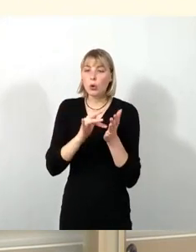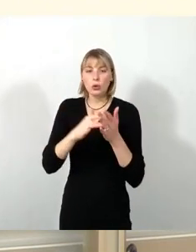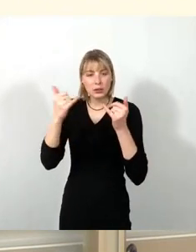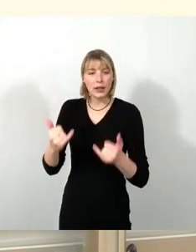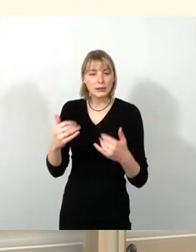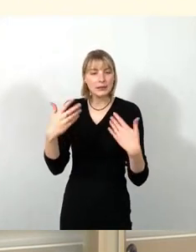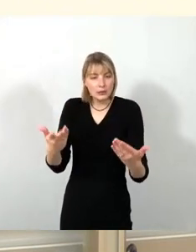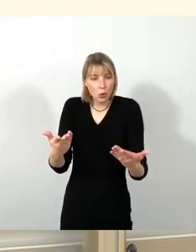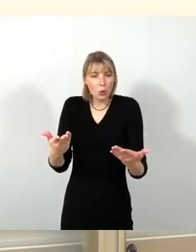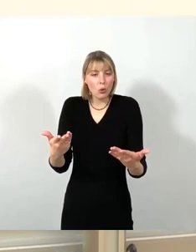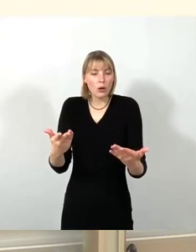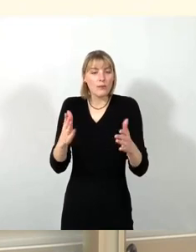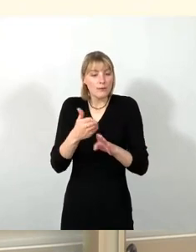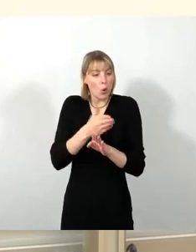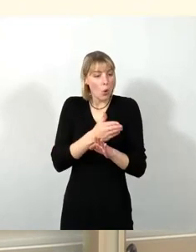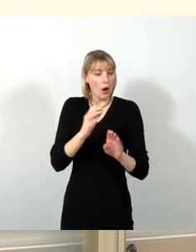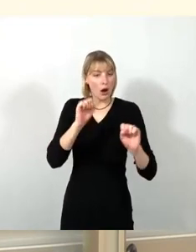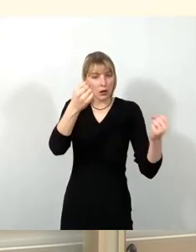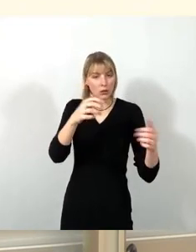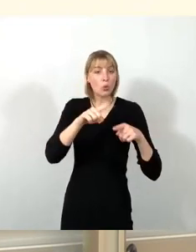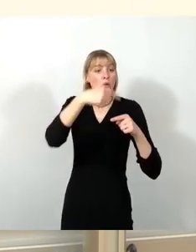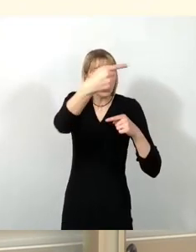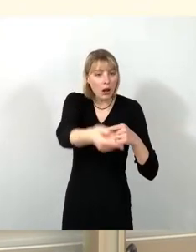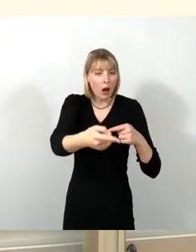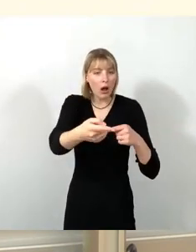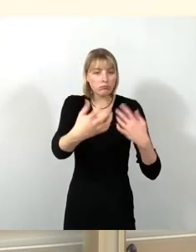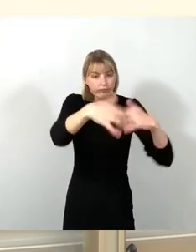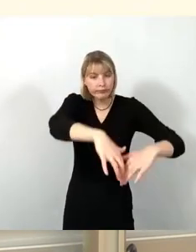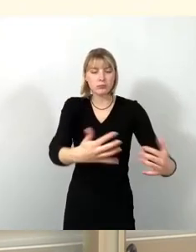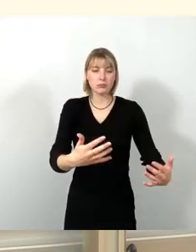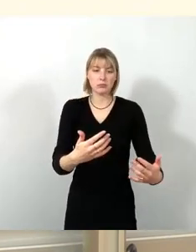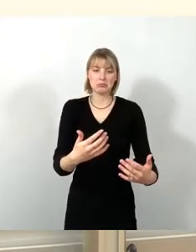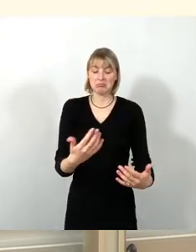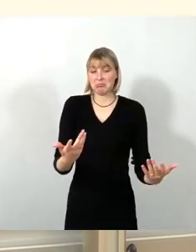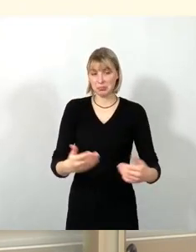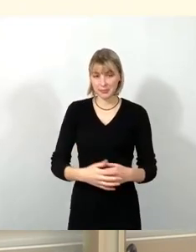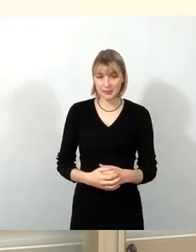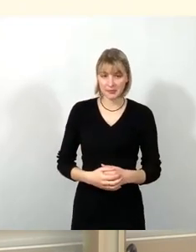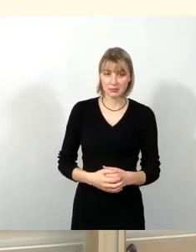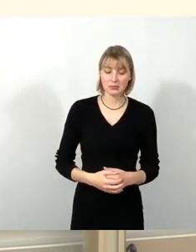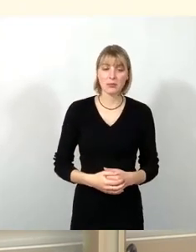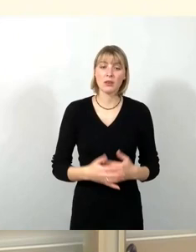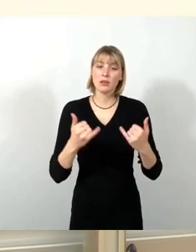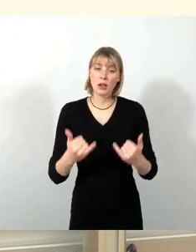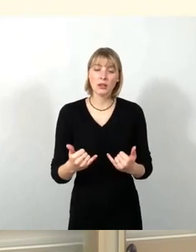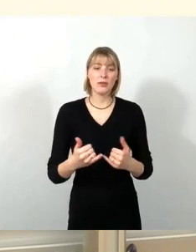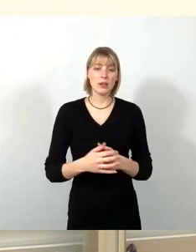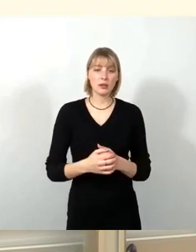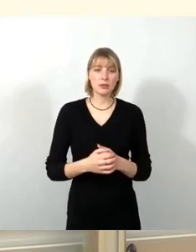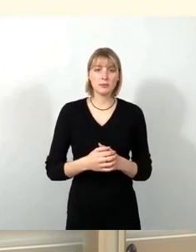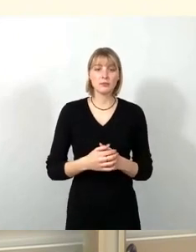Und ich staune ja immerhin 25 Leute, 25 Leute, die sich einem Ortszentrum treffen, das gar kein Haus hat.